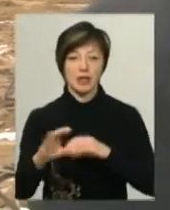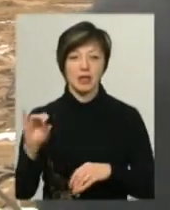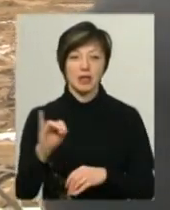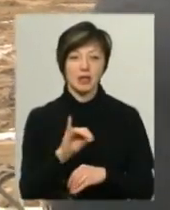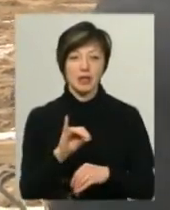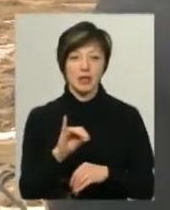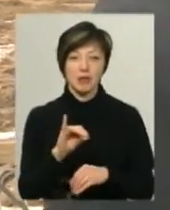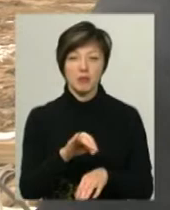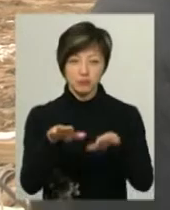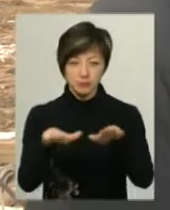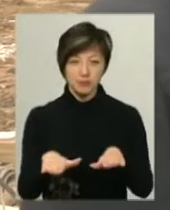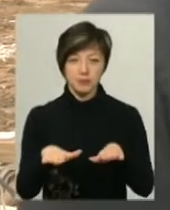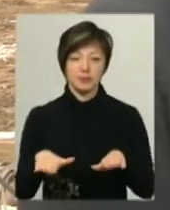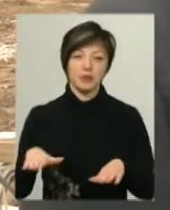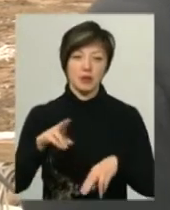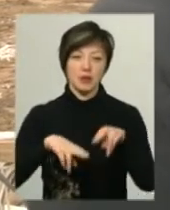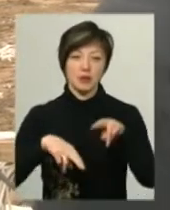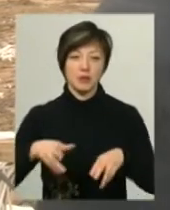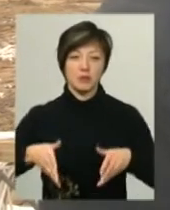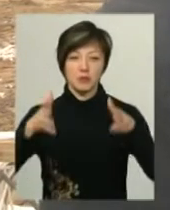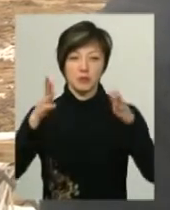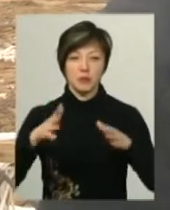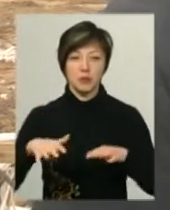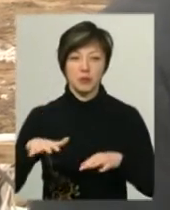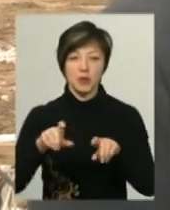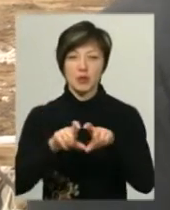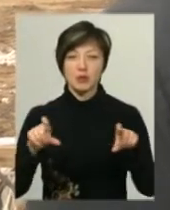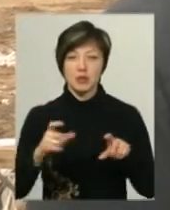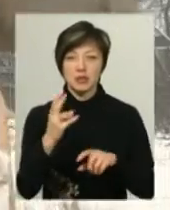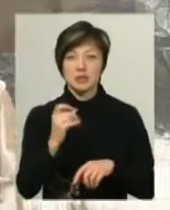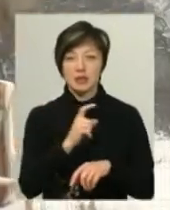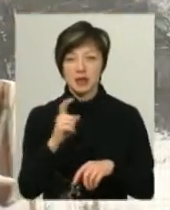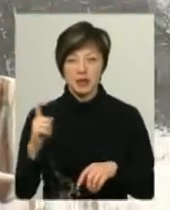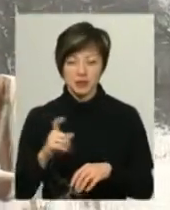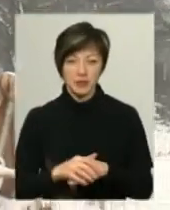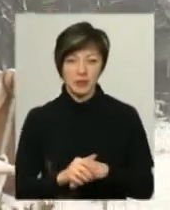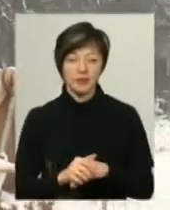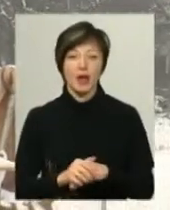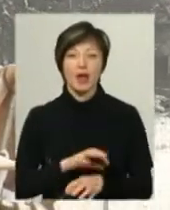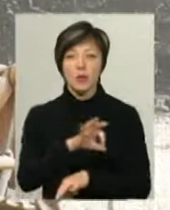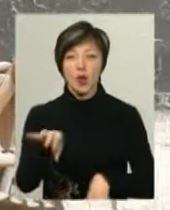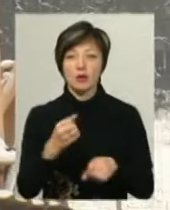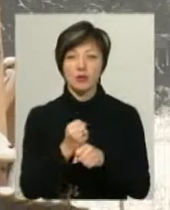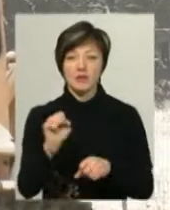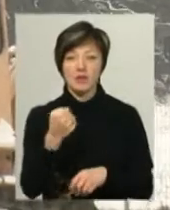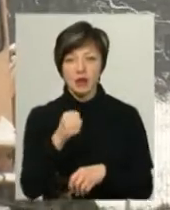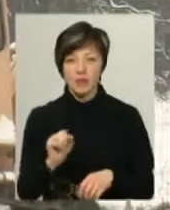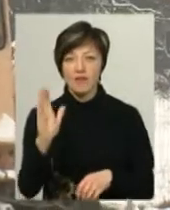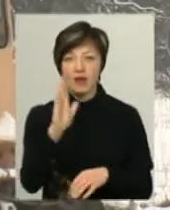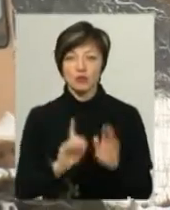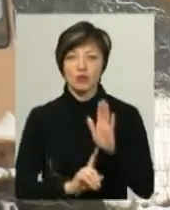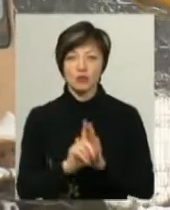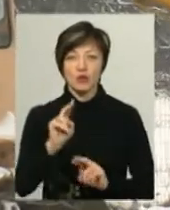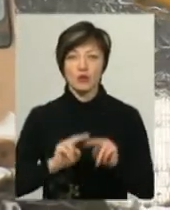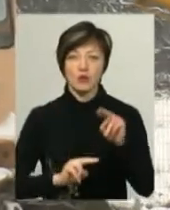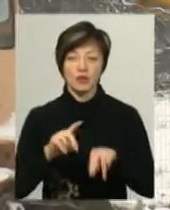і на ній має бути приміщення цехповітрудовок, називається. Проєкт розробили в серпні цього року, а в вересні розпочали